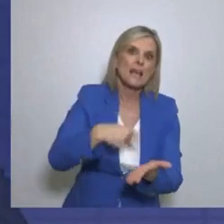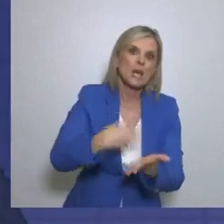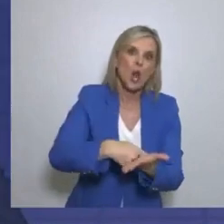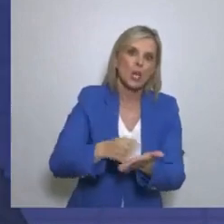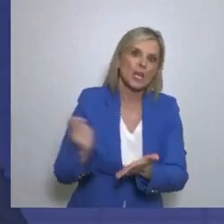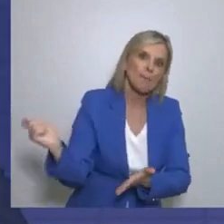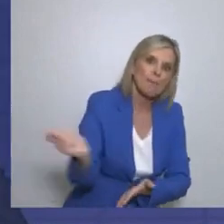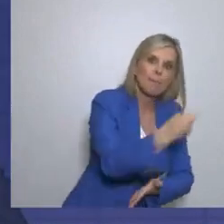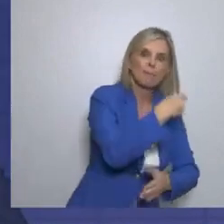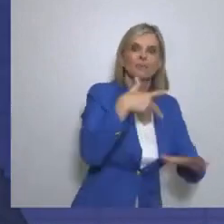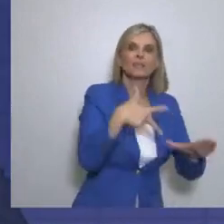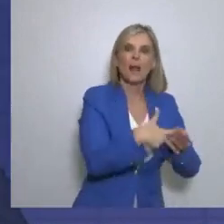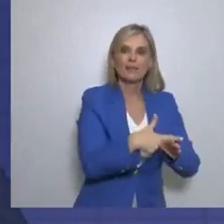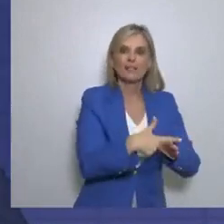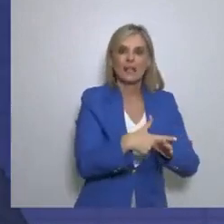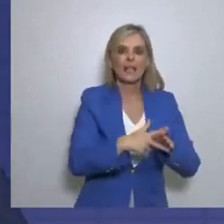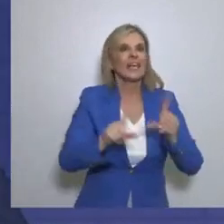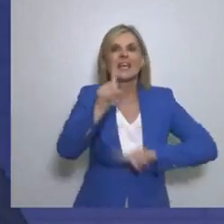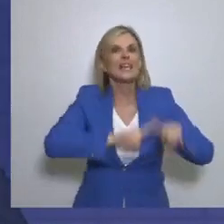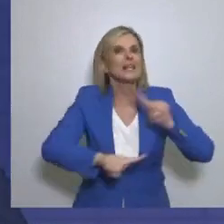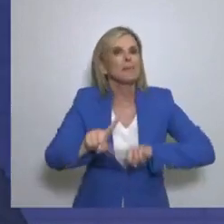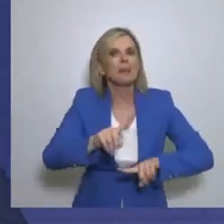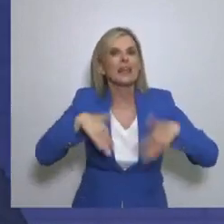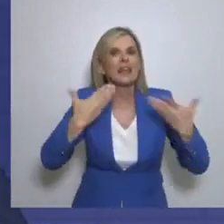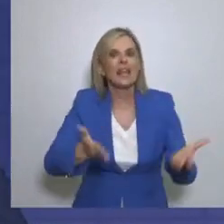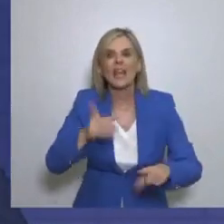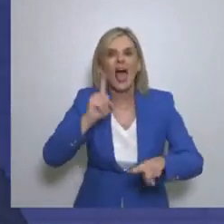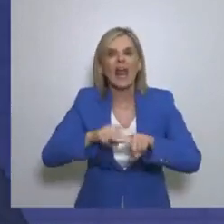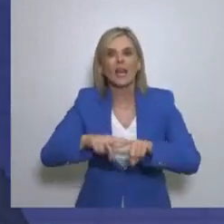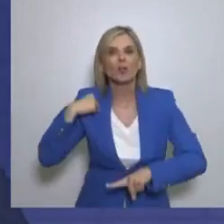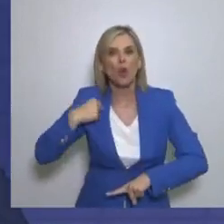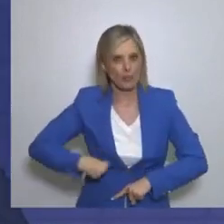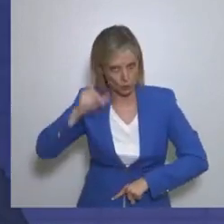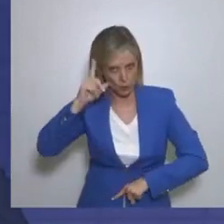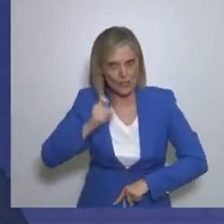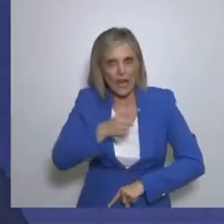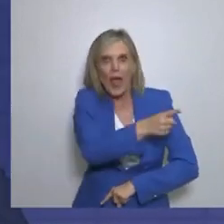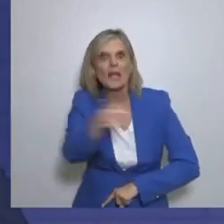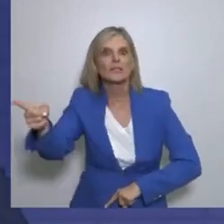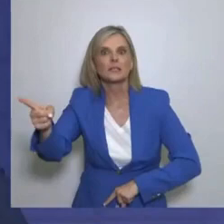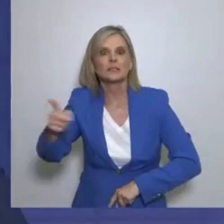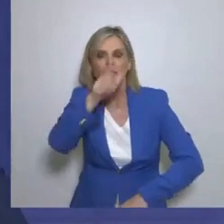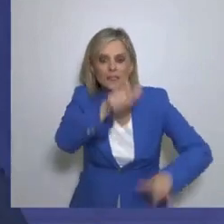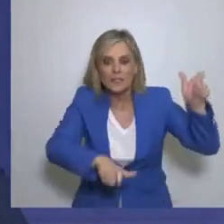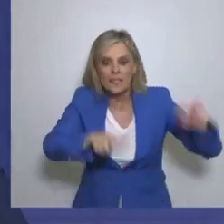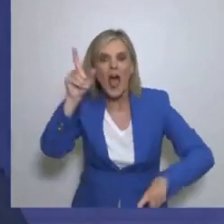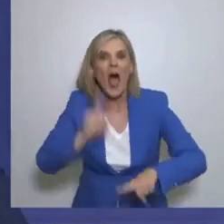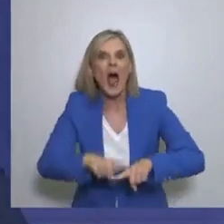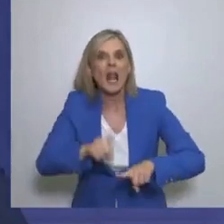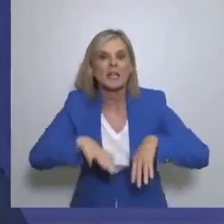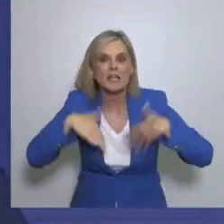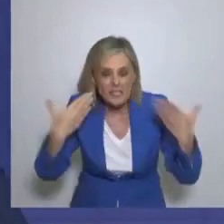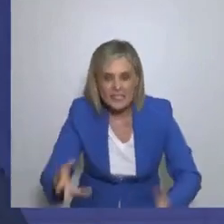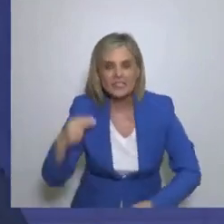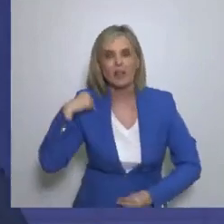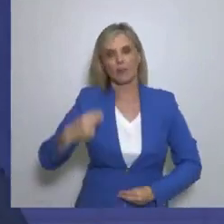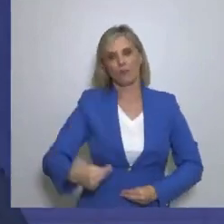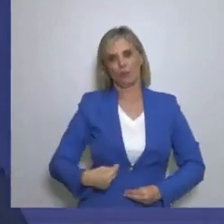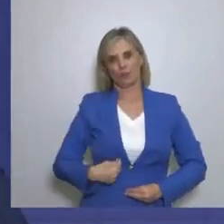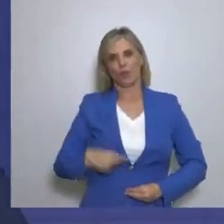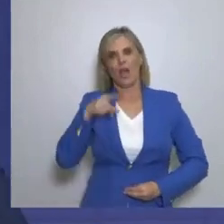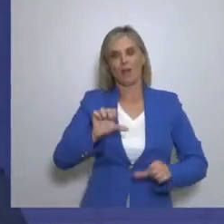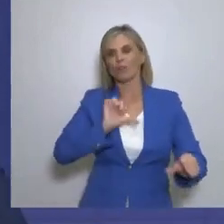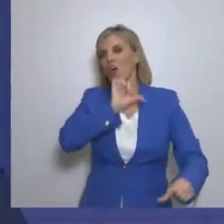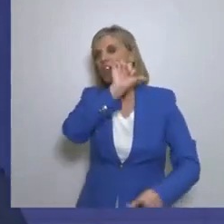ξεκαθαρίσουμε Ότι το ελληνικό δημόσιο είμαστε εμείς οι ίδιοι πολίτες Θα εξηγειαθούν τα πάντα Θα βάλουμε σε μια νέα διαδρομή